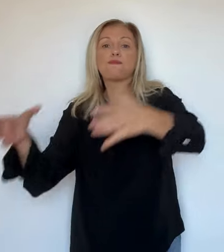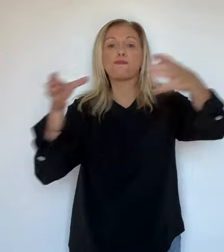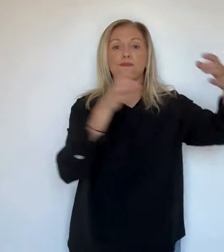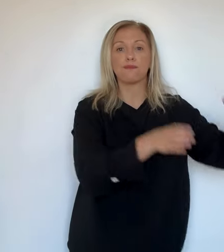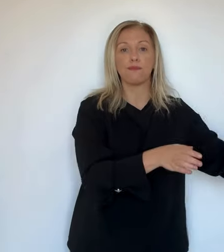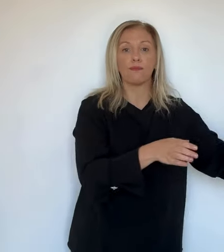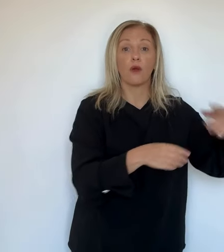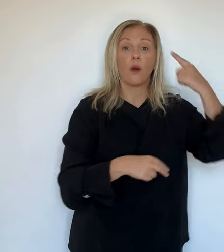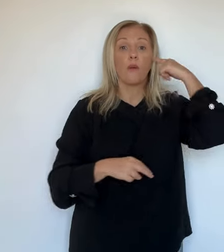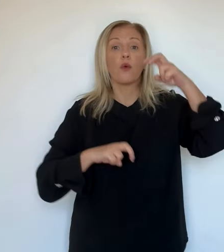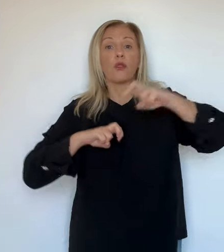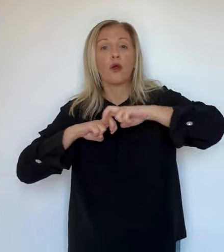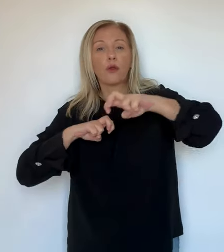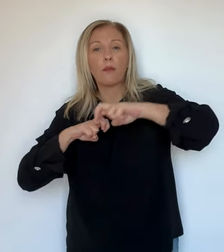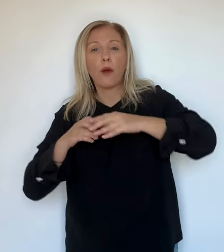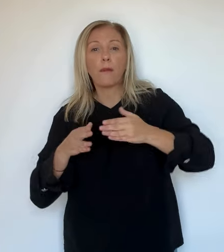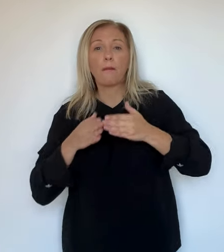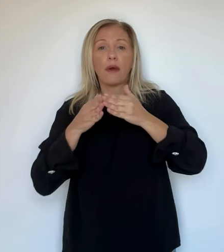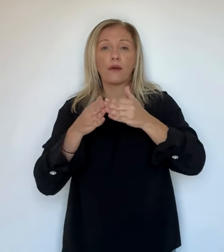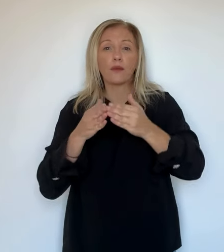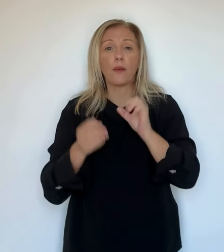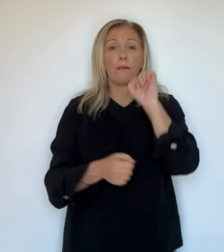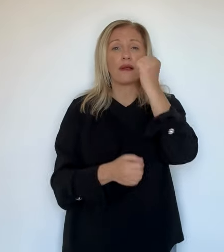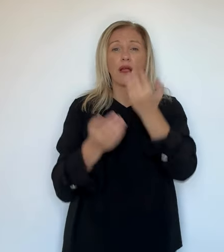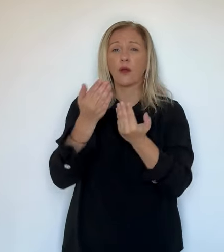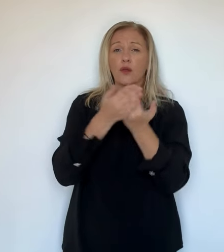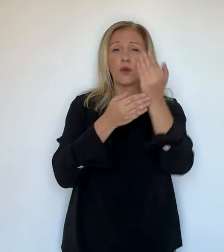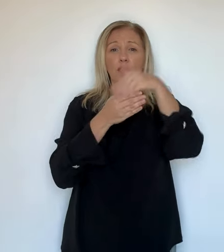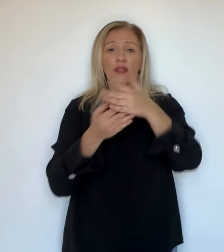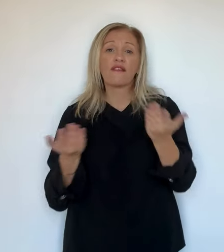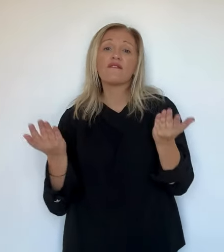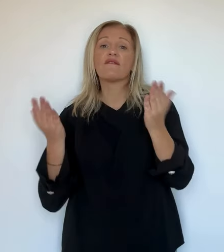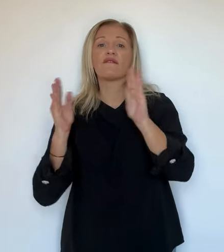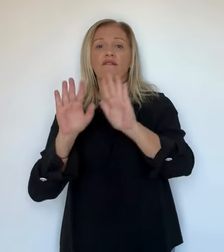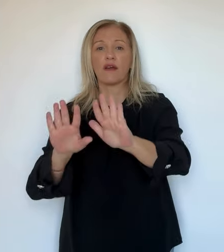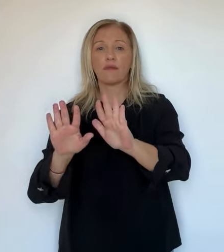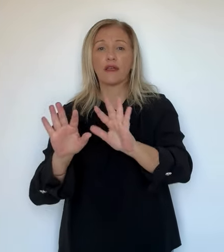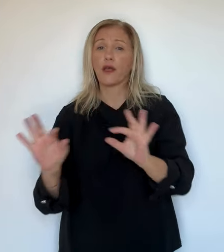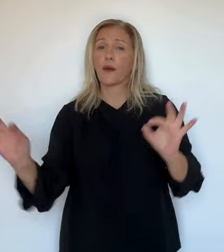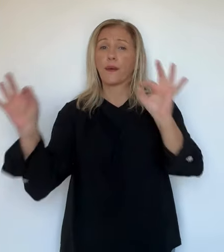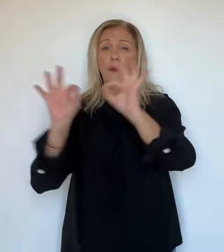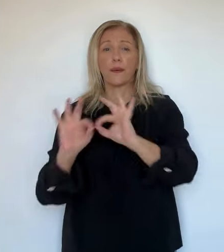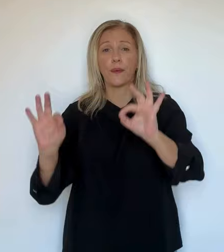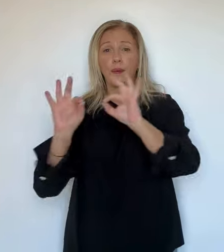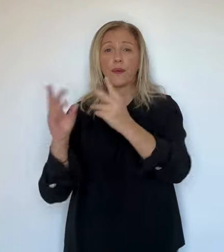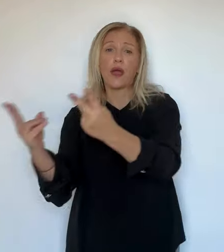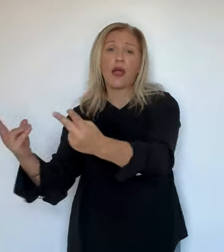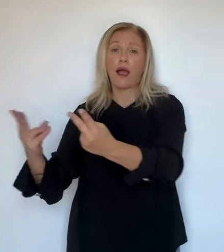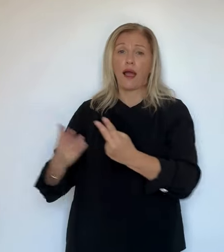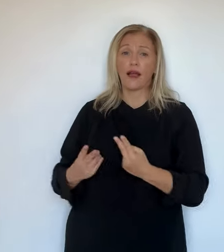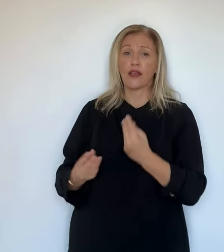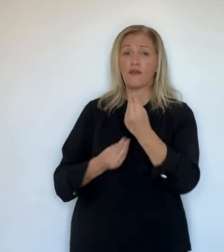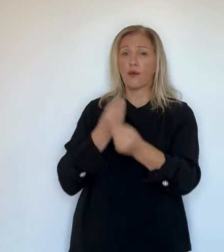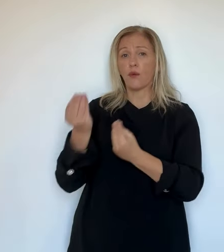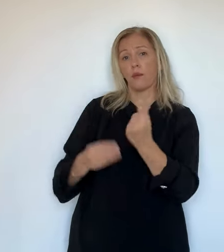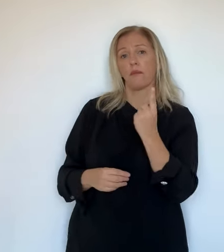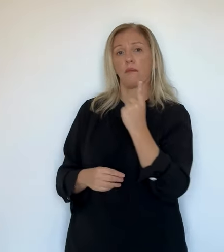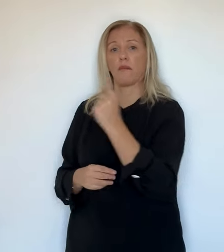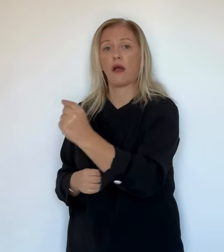intervenir demain dans le courant de la matinée. A Calvi et Figari, tous les vols de la journée ont été annulés. A Porette, les premiers avions du